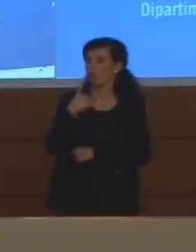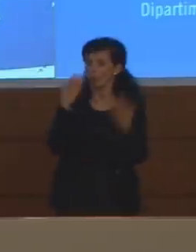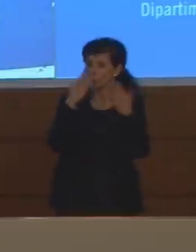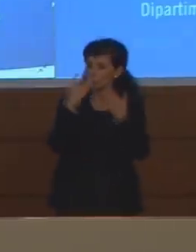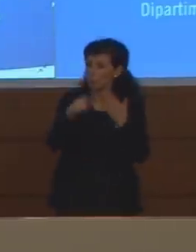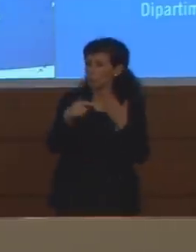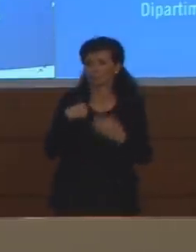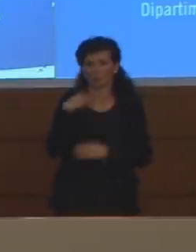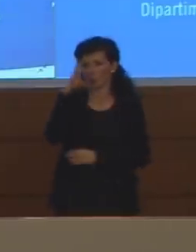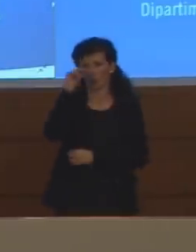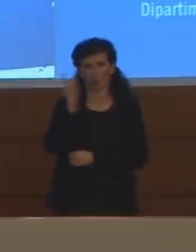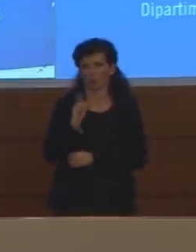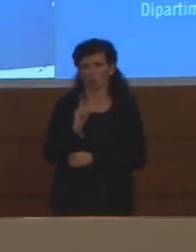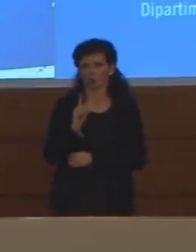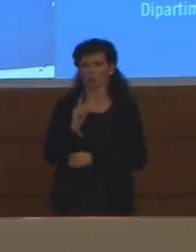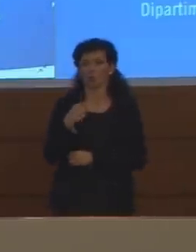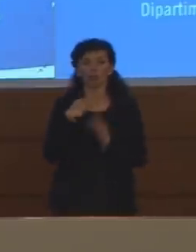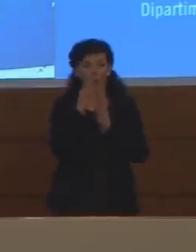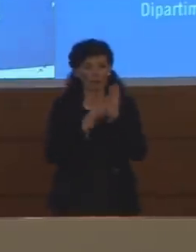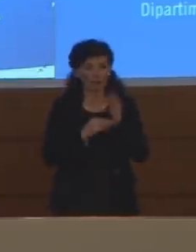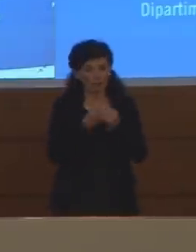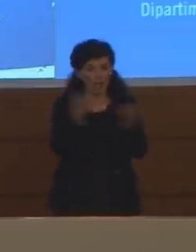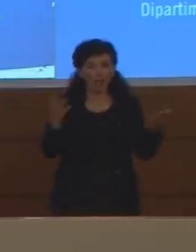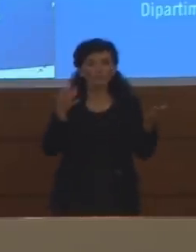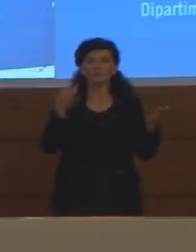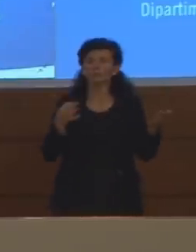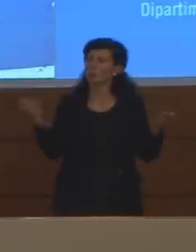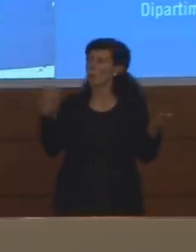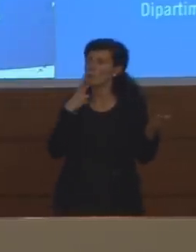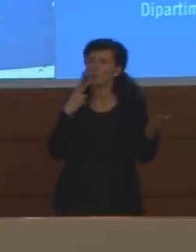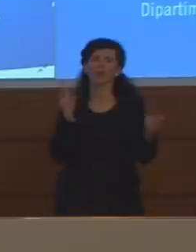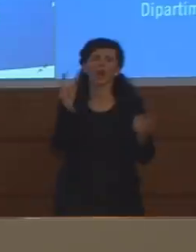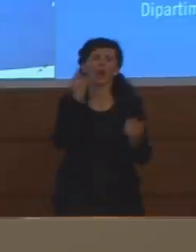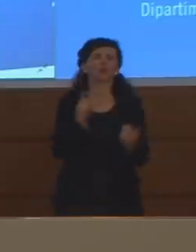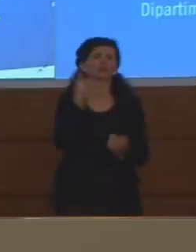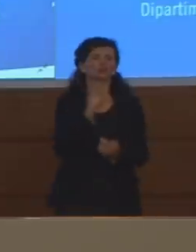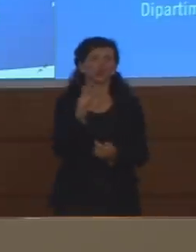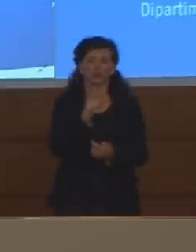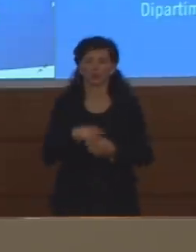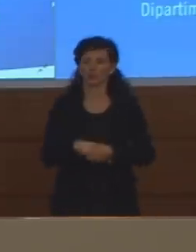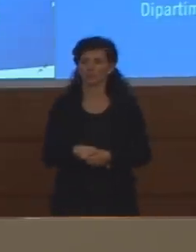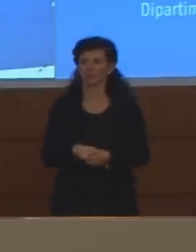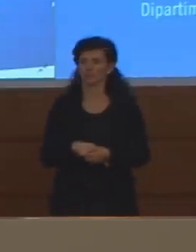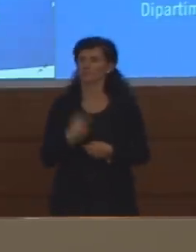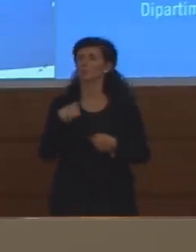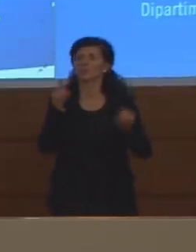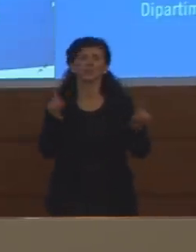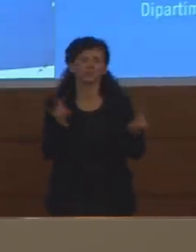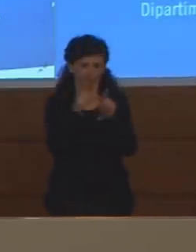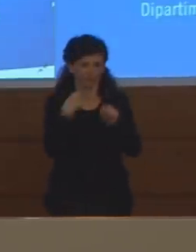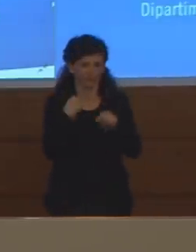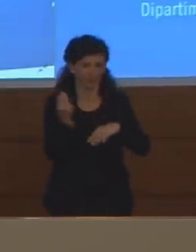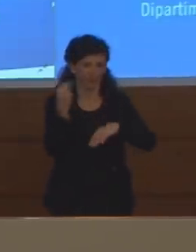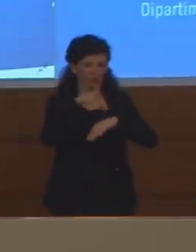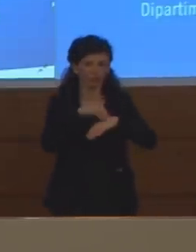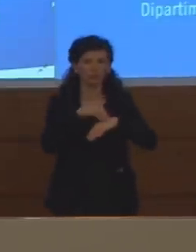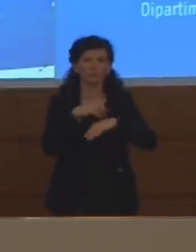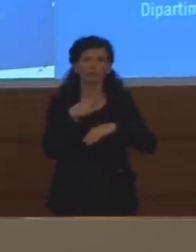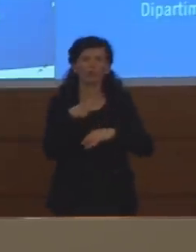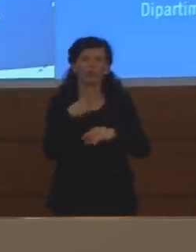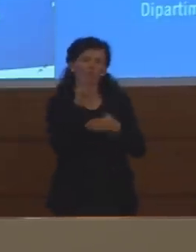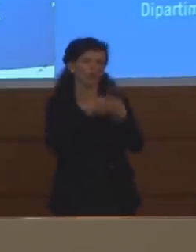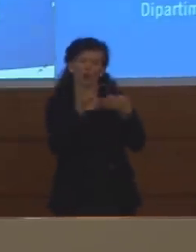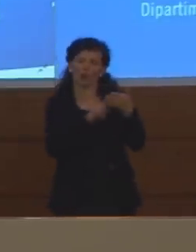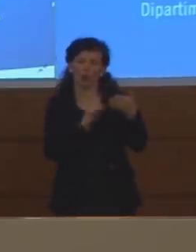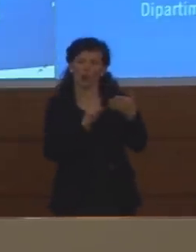per me i dati sono quelli che mi vengono comunicati giornalmente anche io mi scuso non ho letto la dichiarazione del professor Crisanti ma